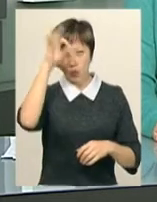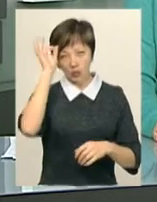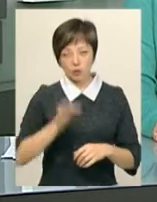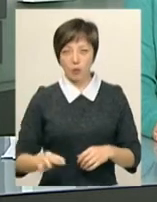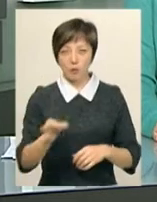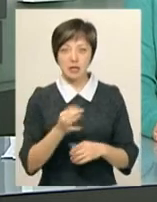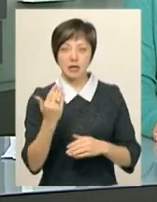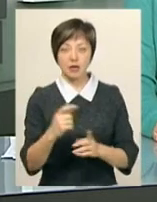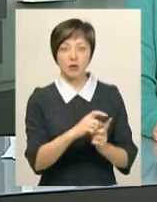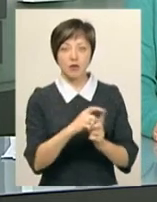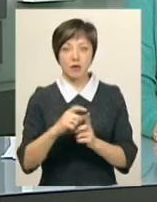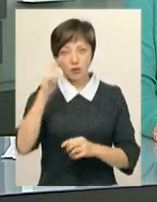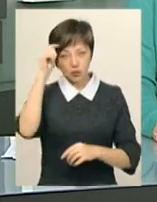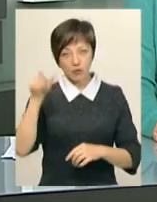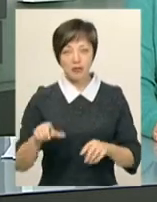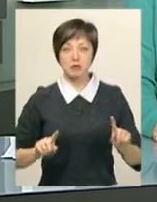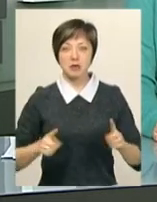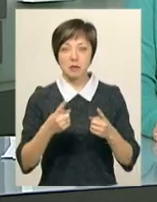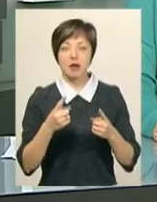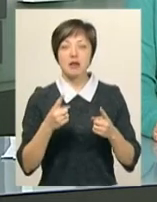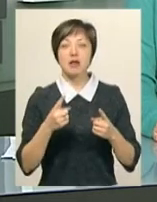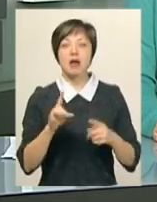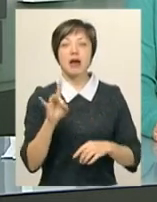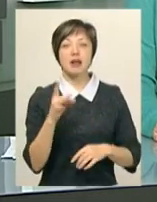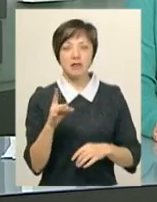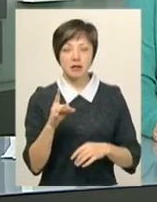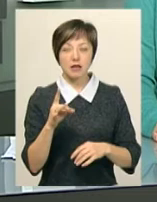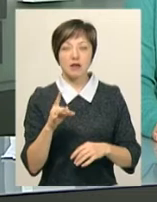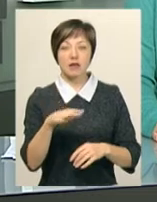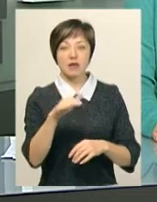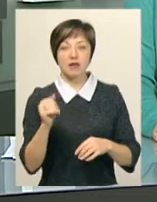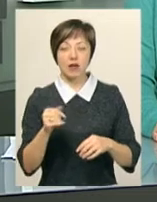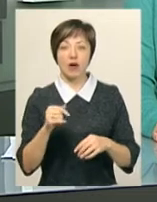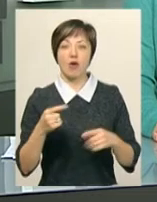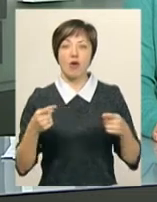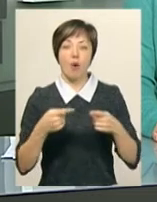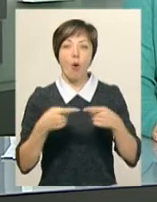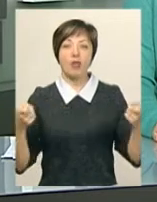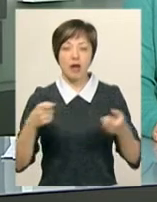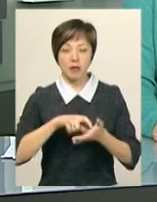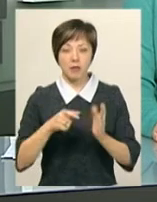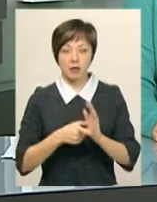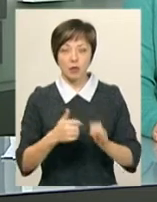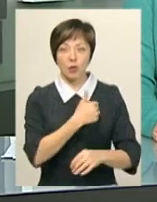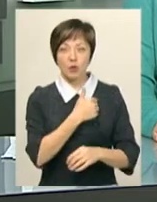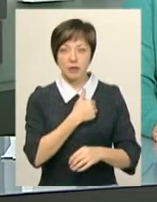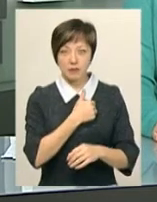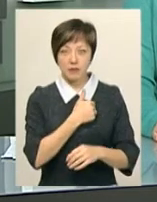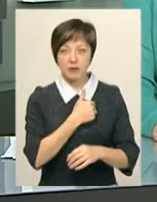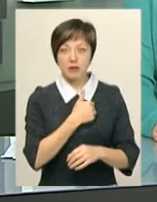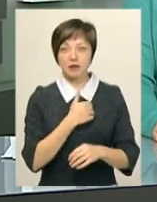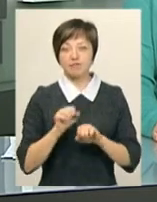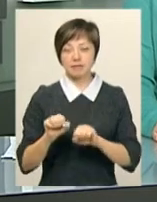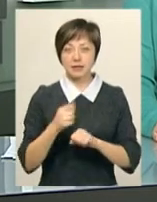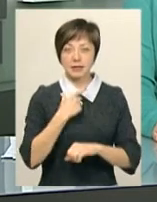Глега. За її словами, чоловіка спіймали у Рівному. Там він виненяв номер у готелі. Таким чином чоловік хотів забезпечити собі